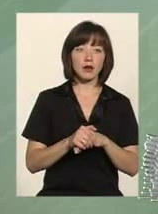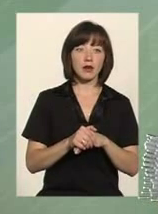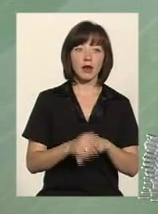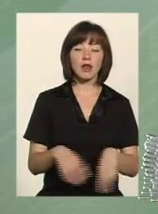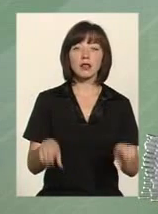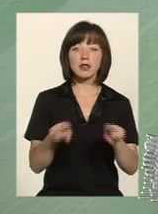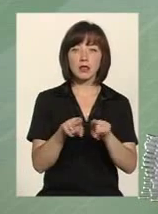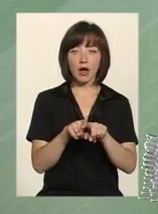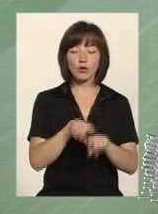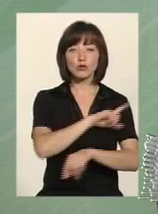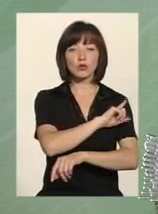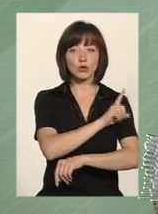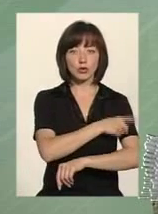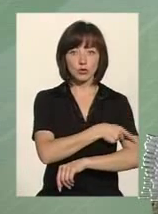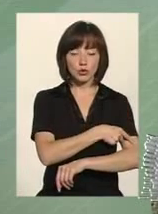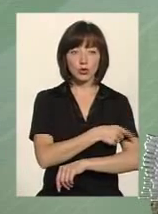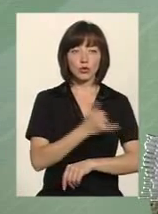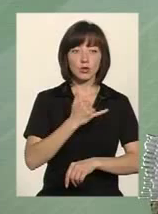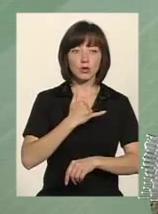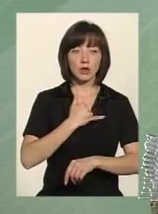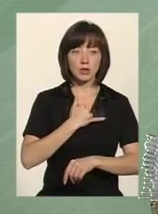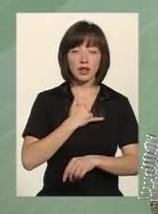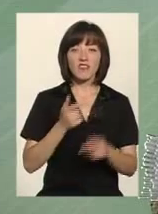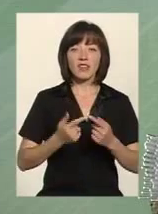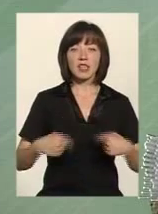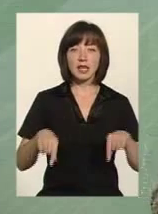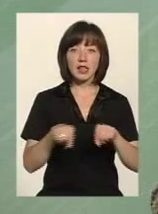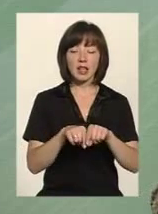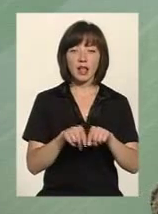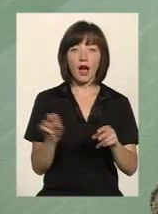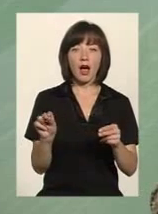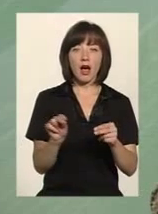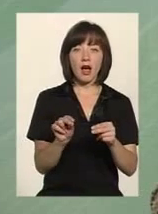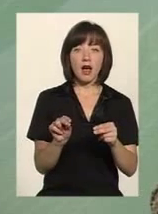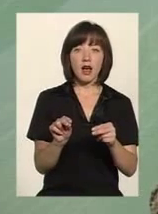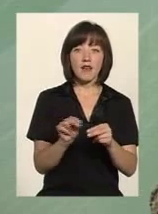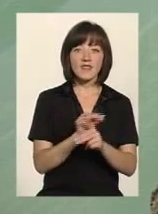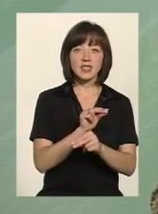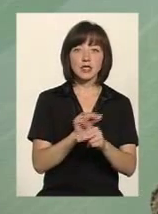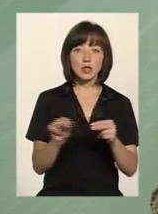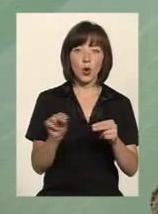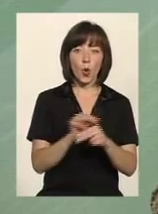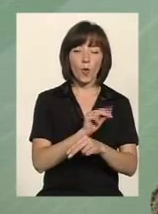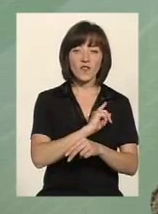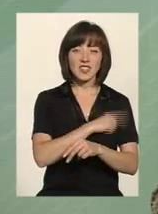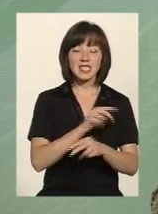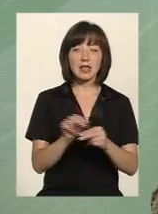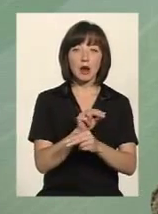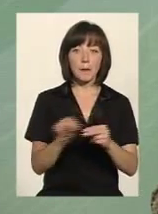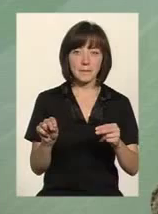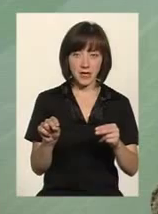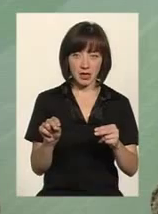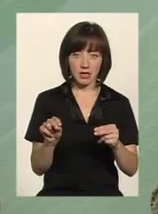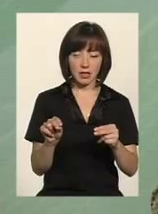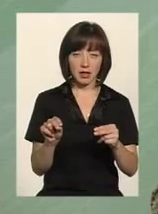Також потужне досить відділення фізіотерапії. На сьогоднішній день планується